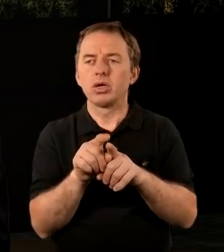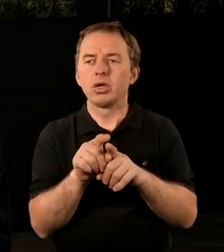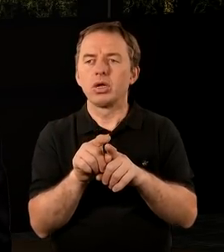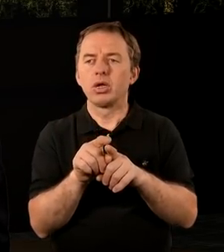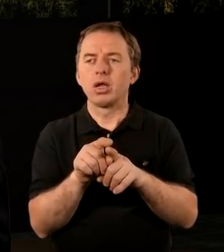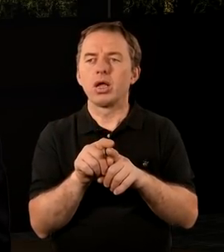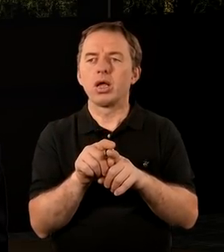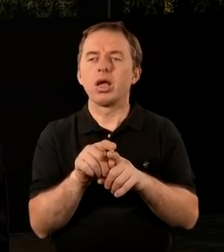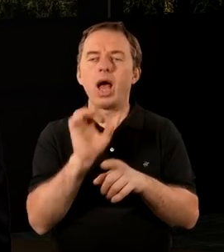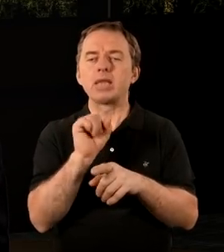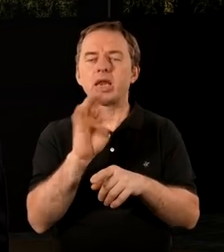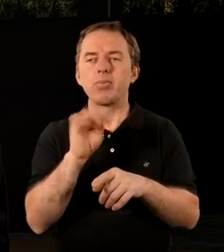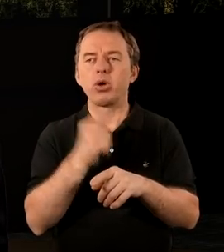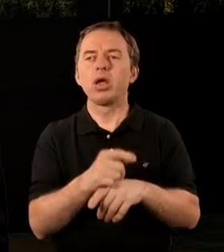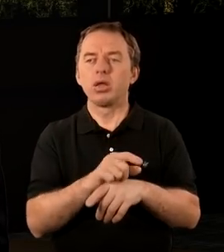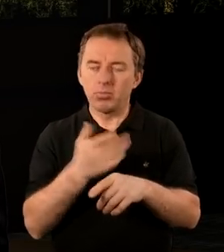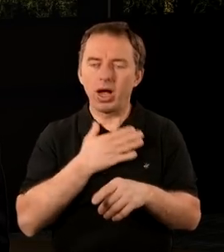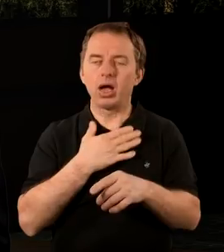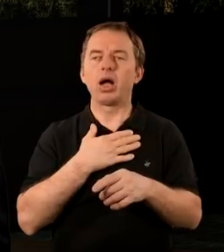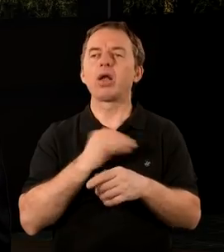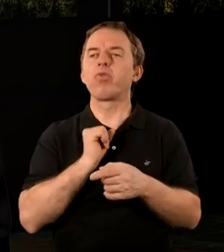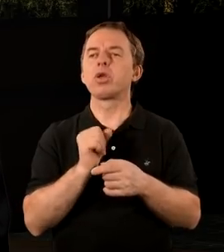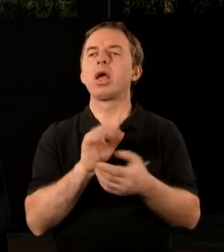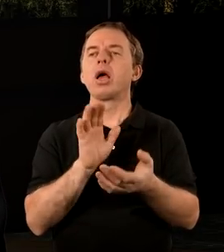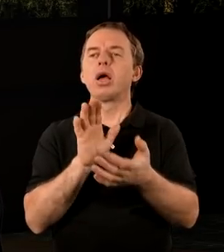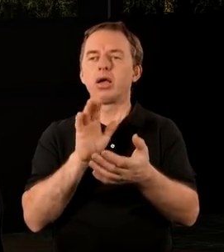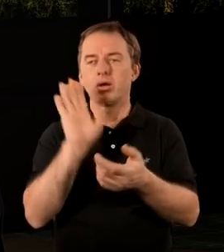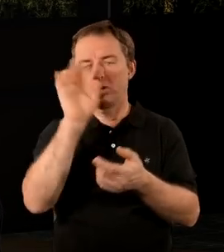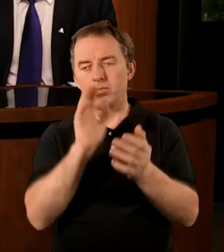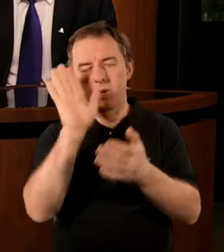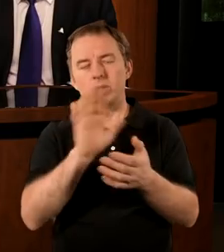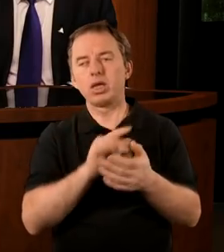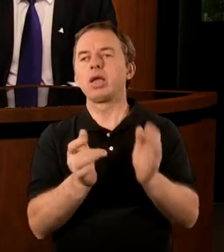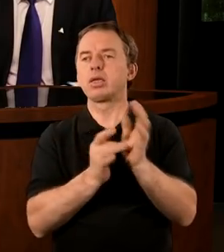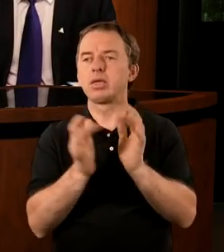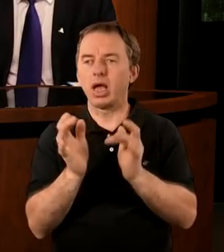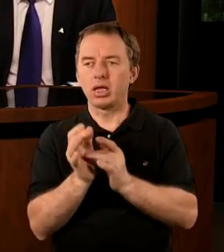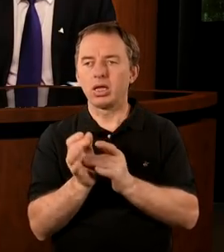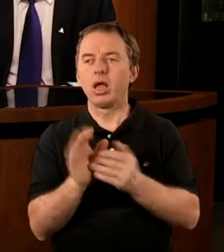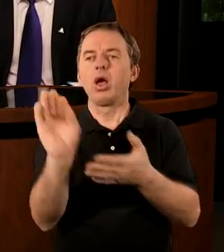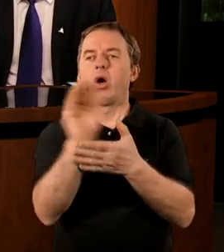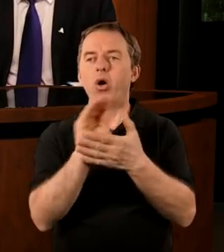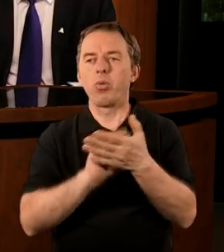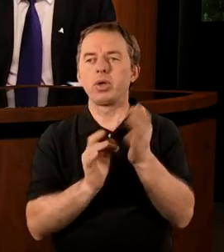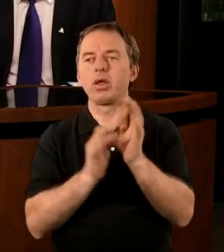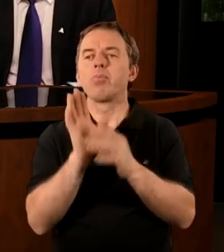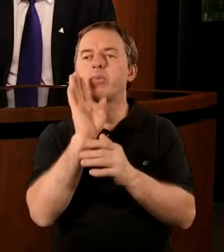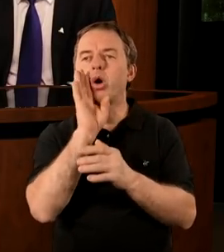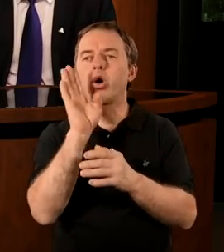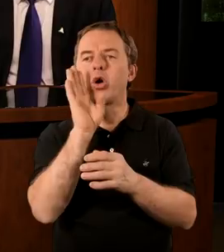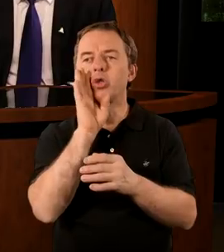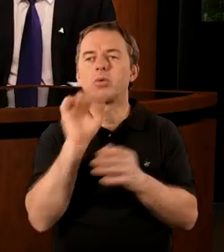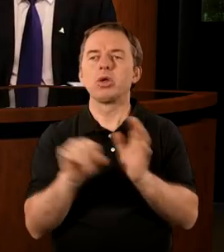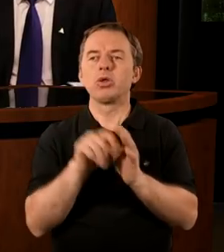są tu pewne też ukazane atrybuty, atrybuty boskie Jezusa. Jest to opis Jezusa